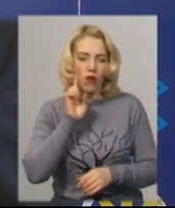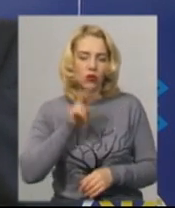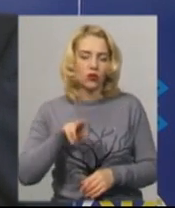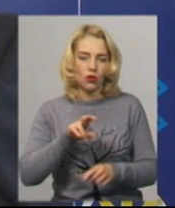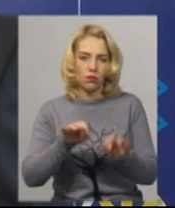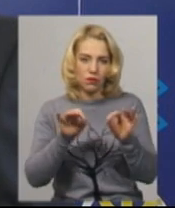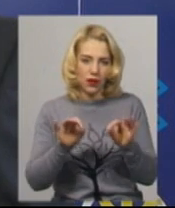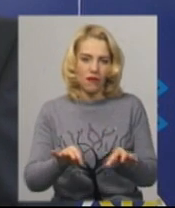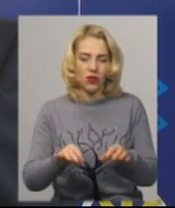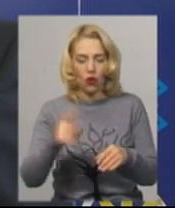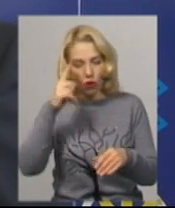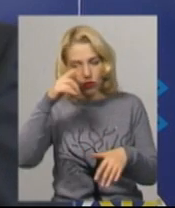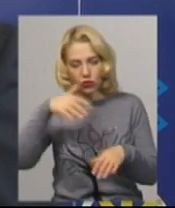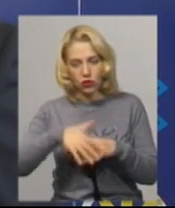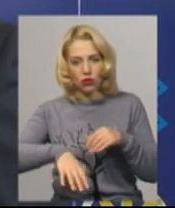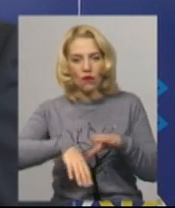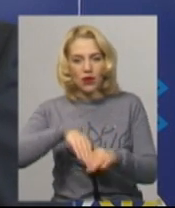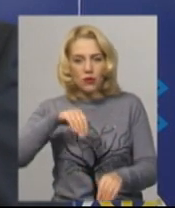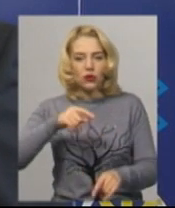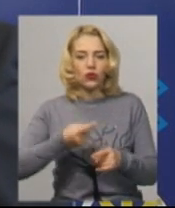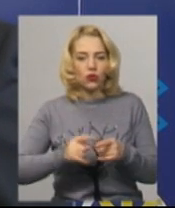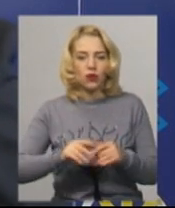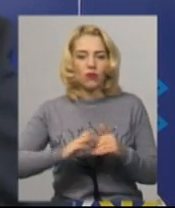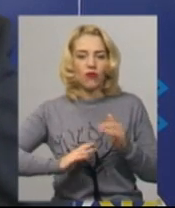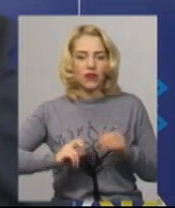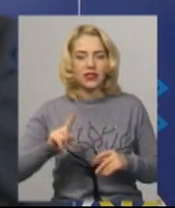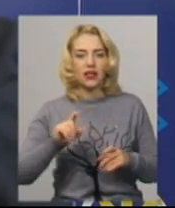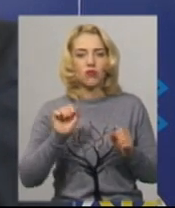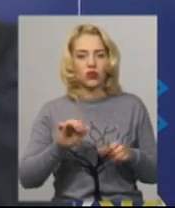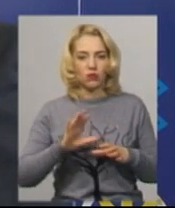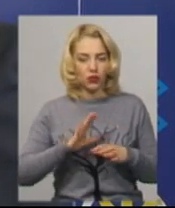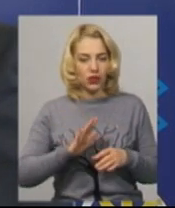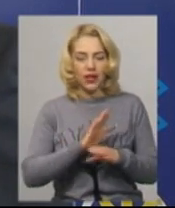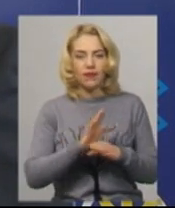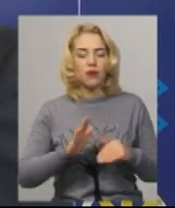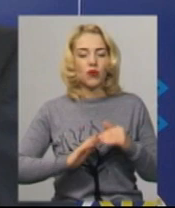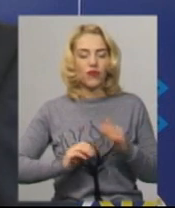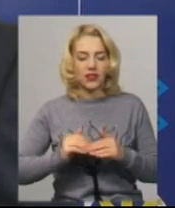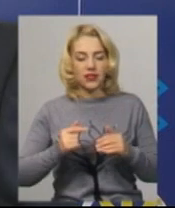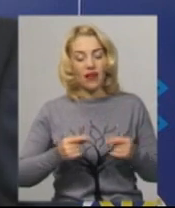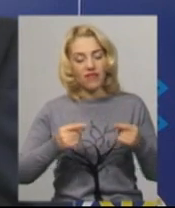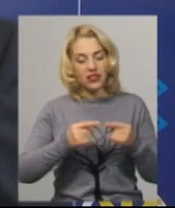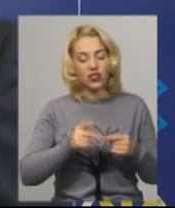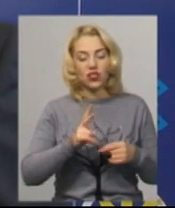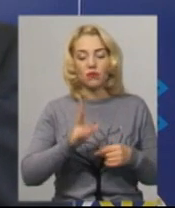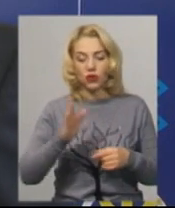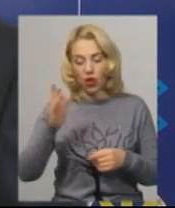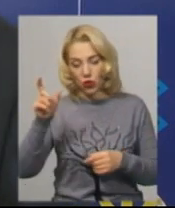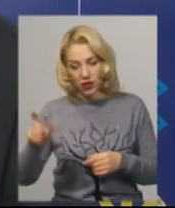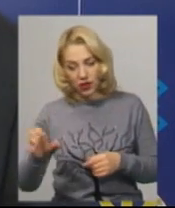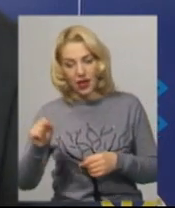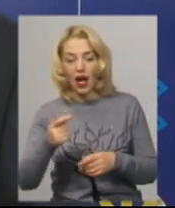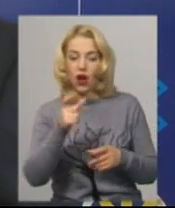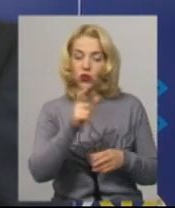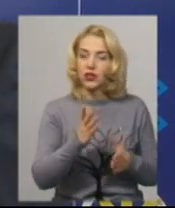осознаного такого вибору тої професії, яка може бути. Не професія визначить, ким людина буде, а ті нахили і здібності, які в